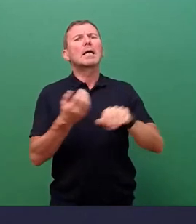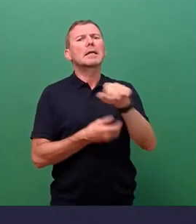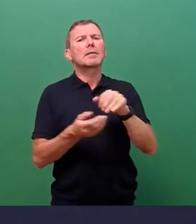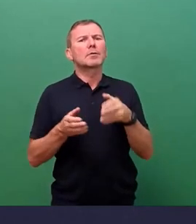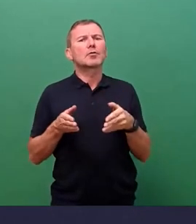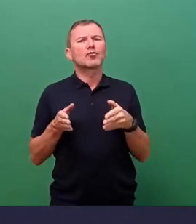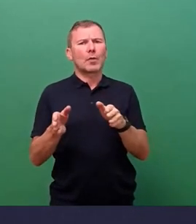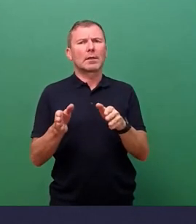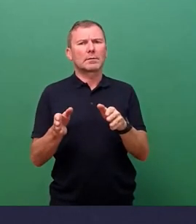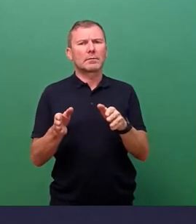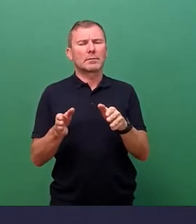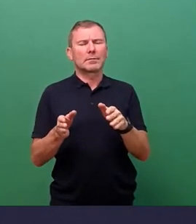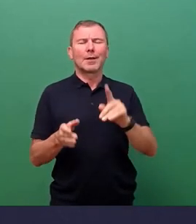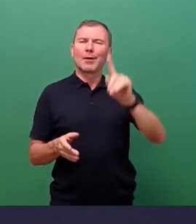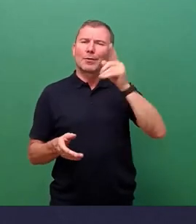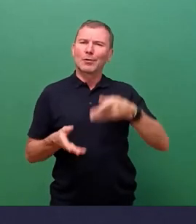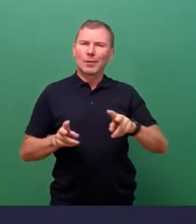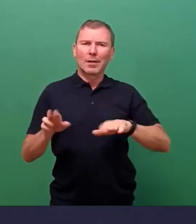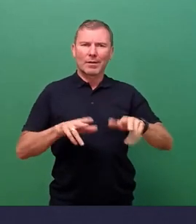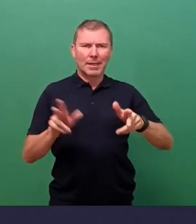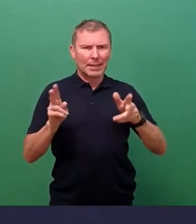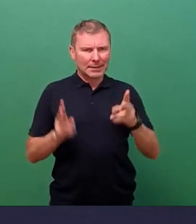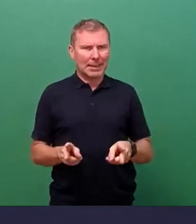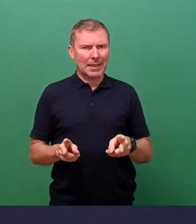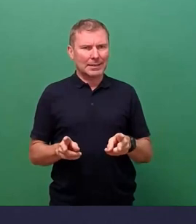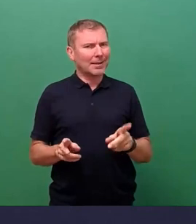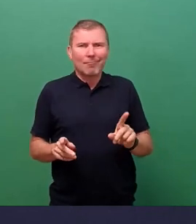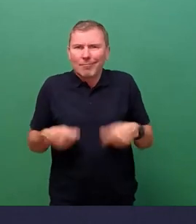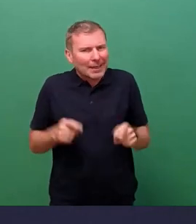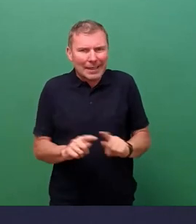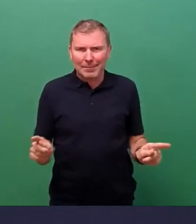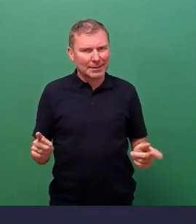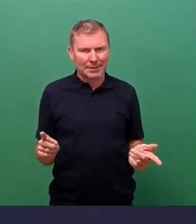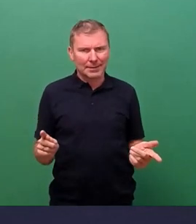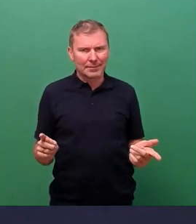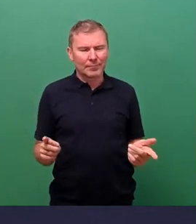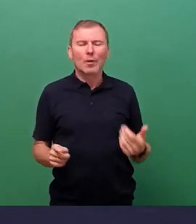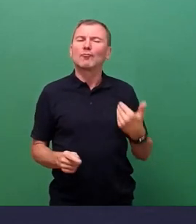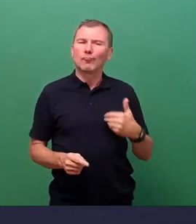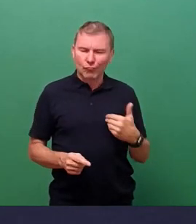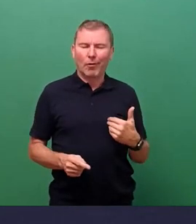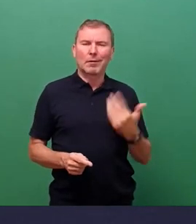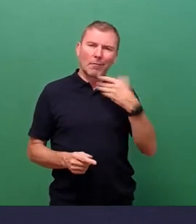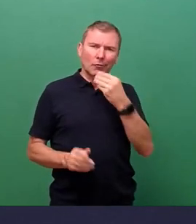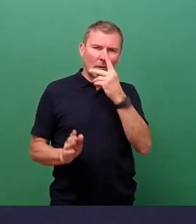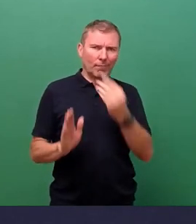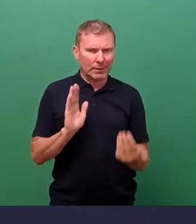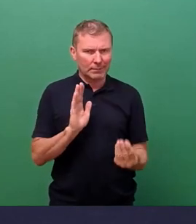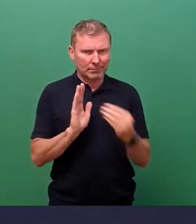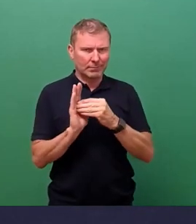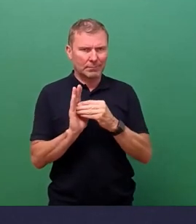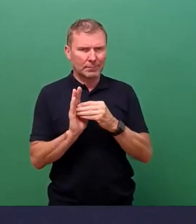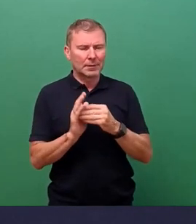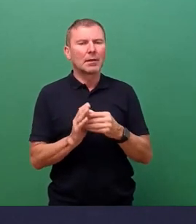Straßenverkehrsrecht auch sinngemäß nicht, was ich persönlich bedauere, aber es ist so. Daher ist auch keine Anordnung